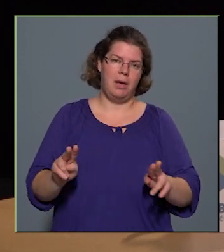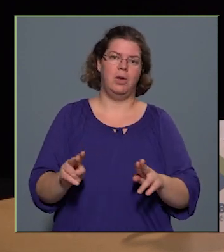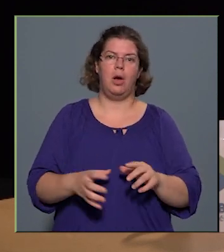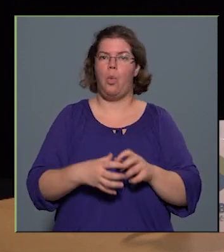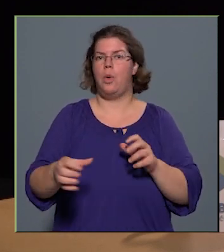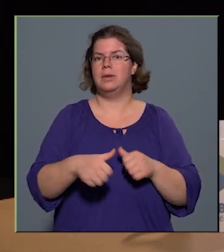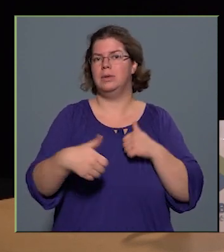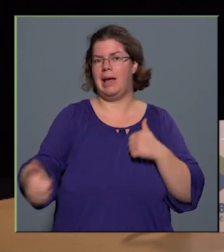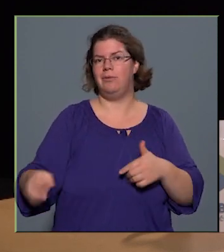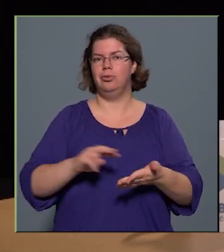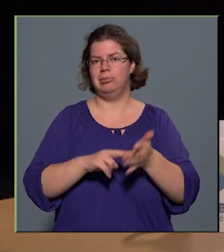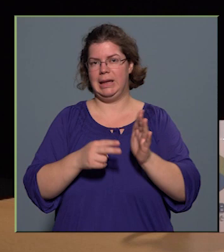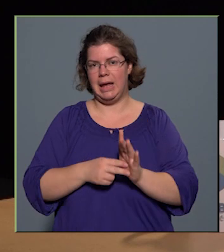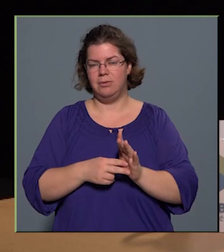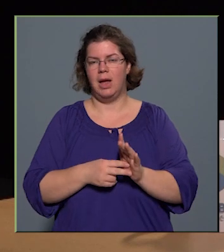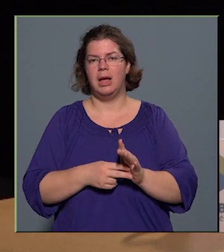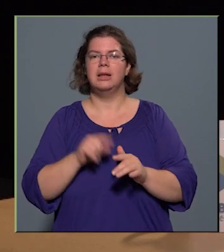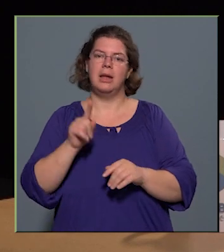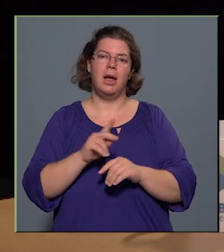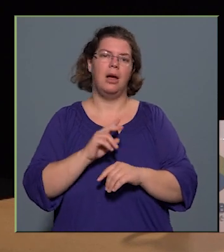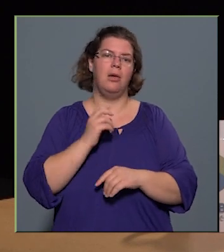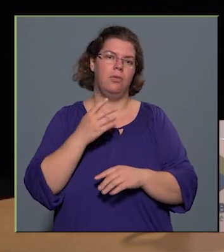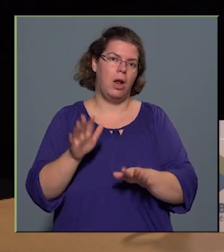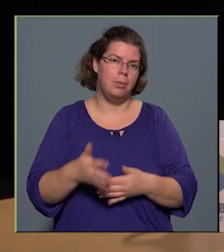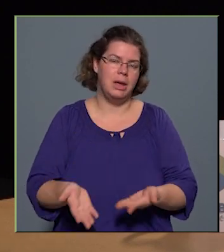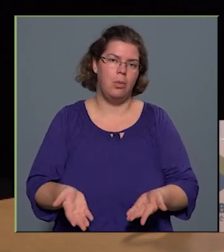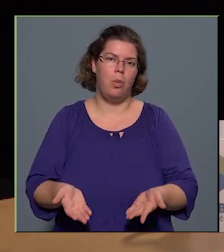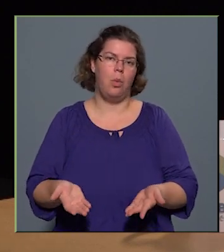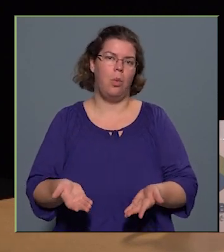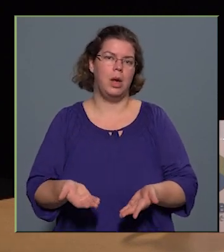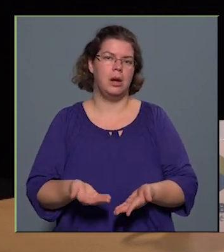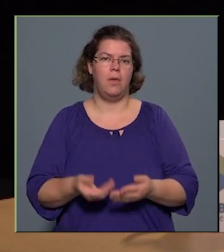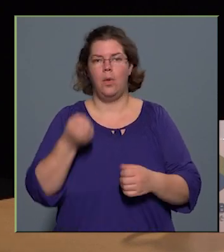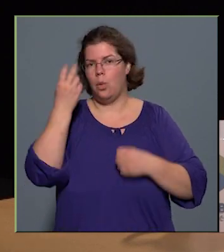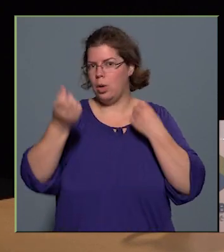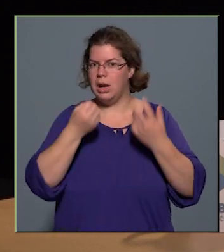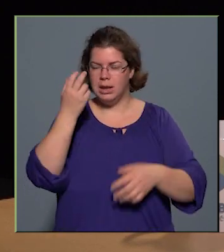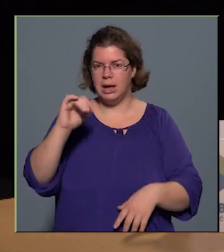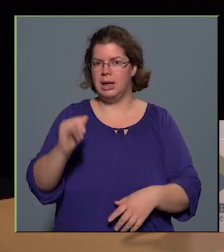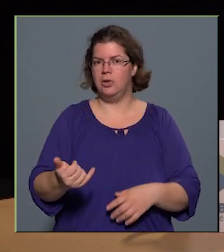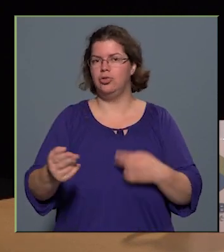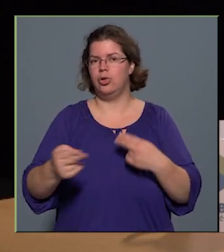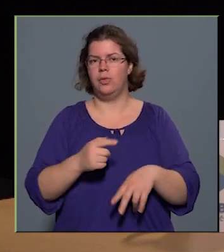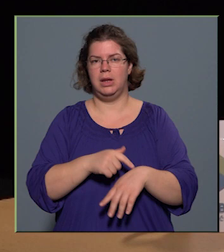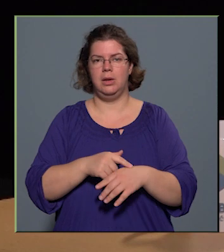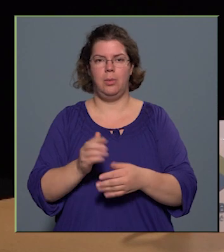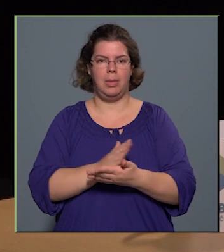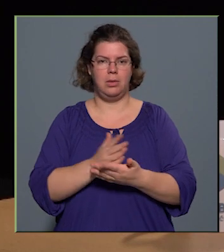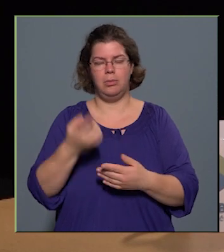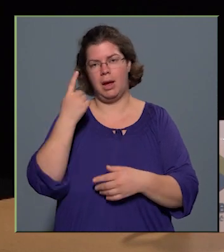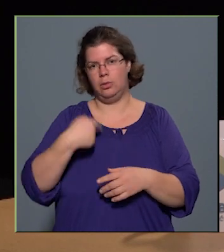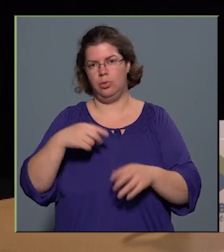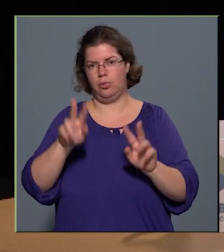hosszútávú tervek, de van, amikor ugye ötleteket is rövid idő alatt meg tudunk azért